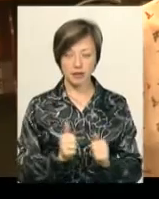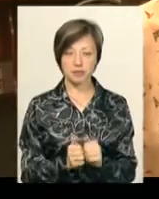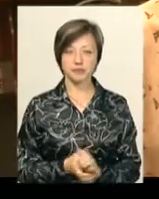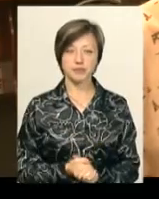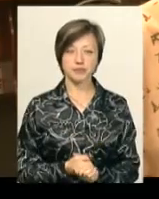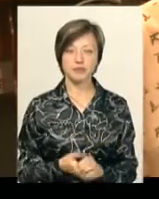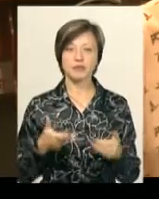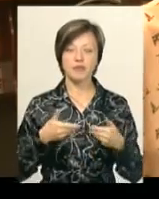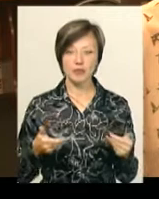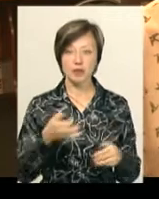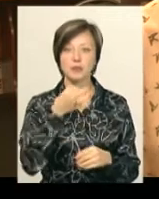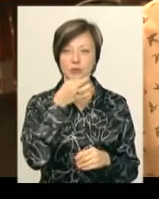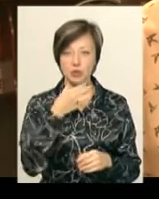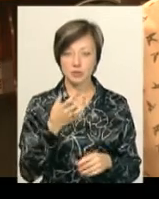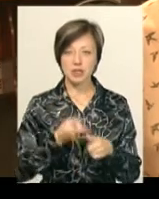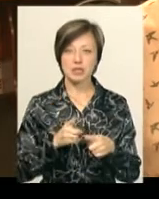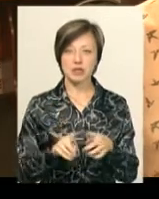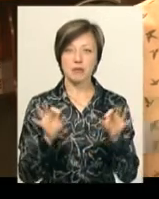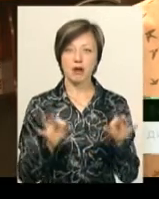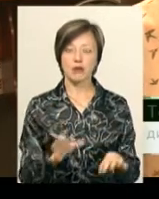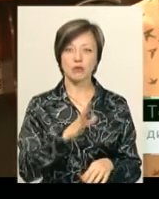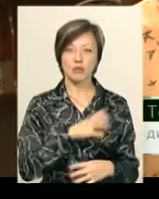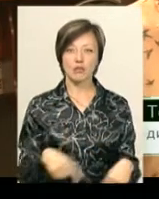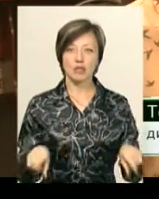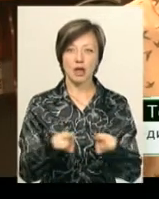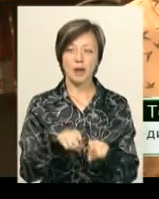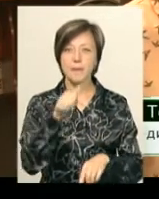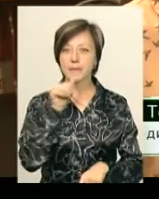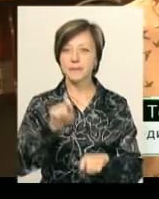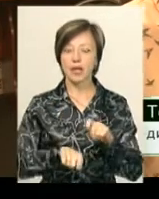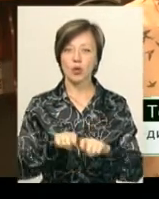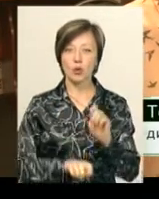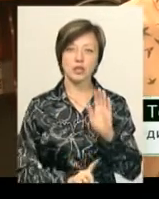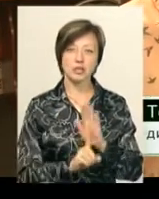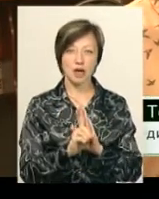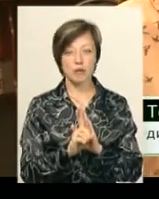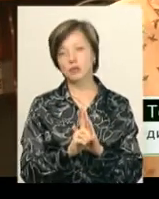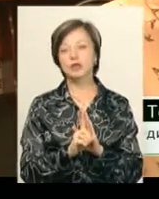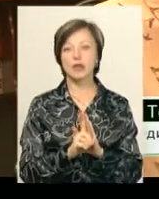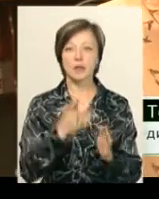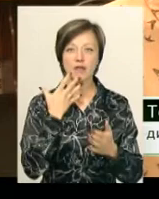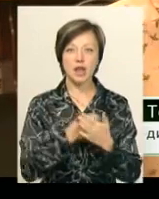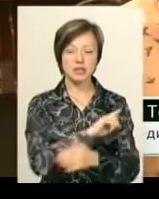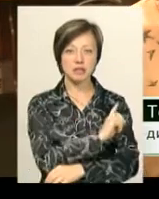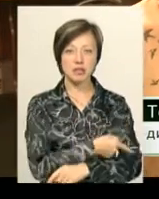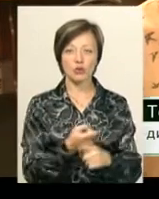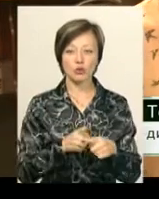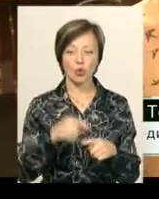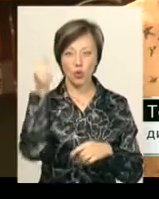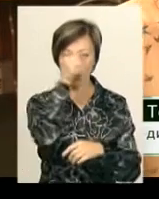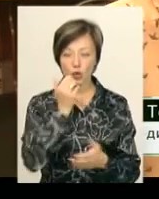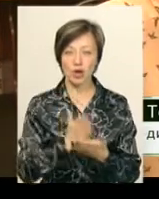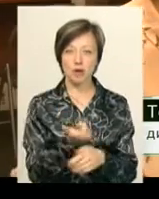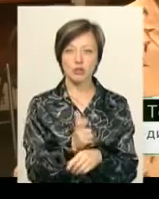Безумовно, нам сподобалося. Це, правда, був такий пілотний запуск, скажімо, та власними силами. Цього року в нас є вже